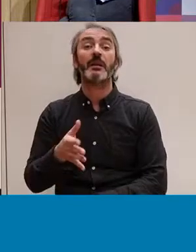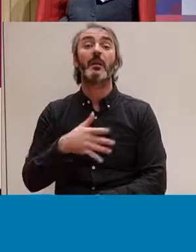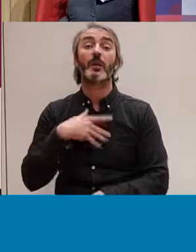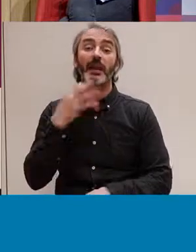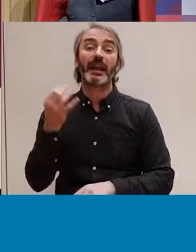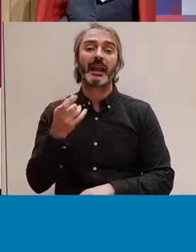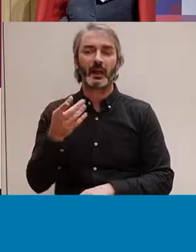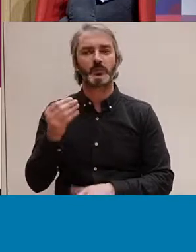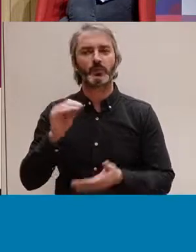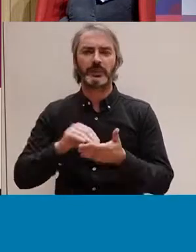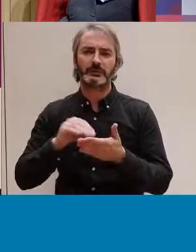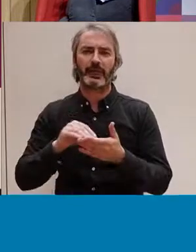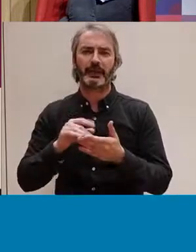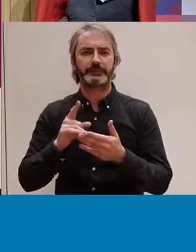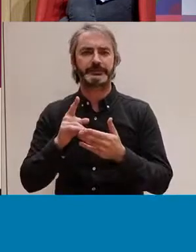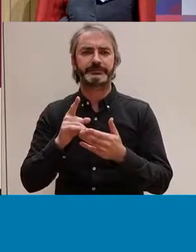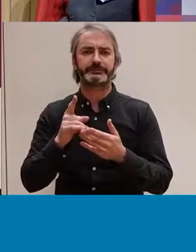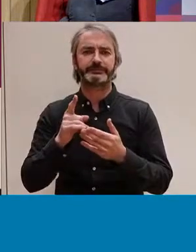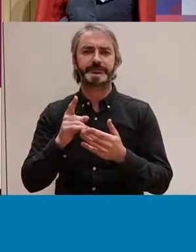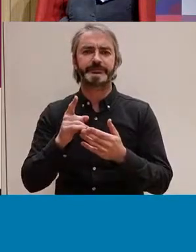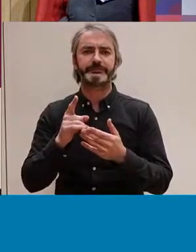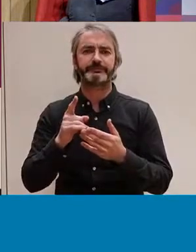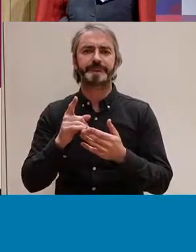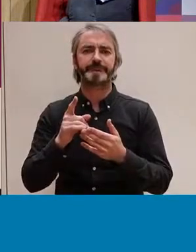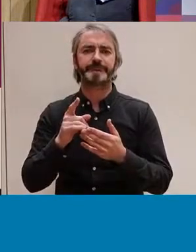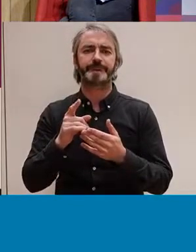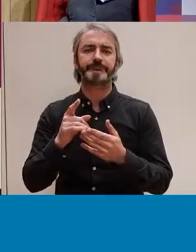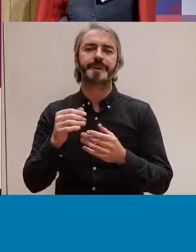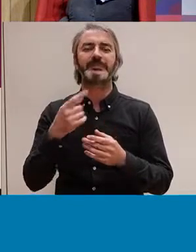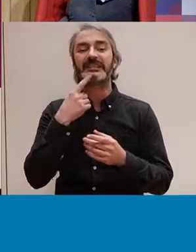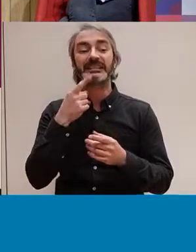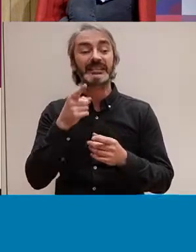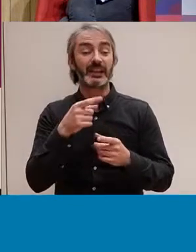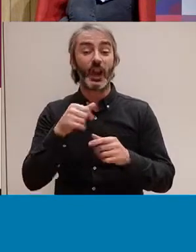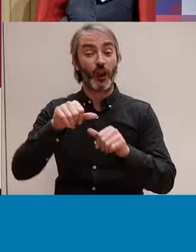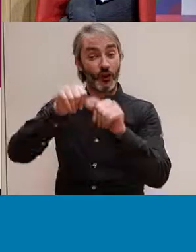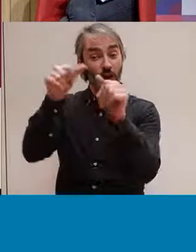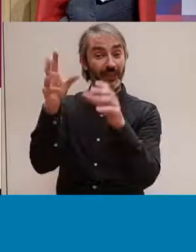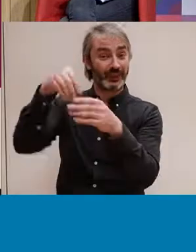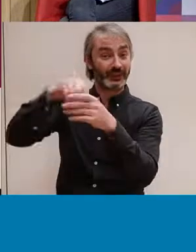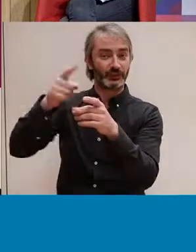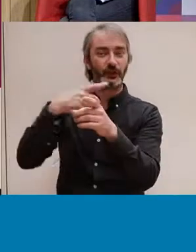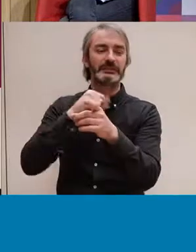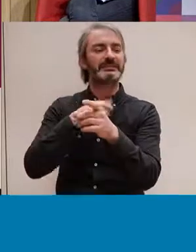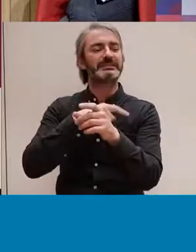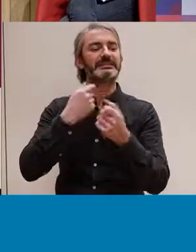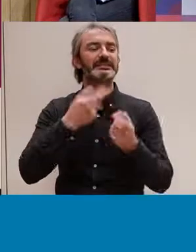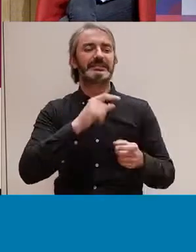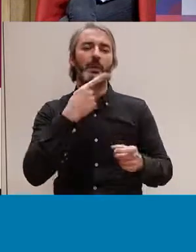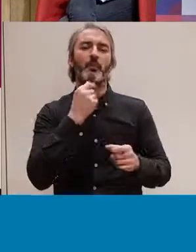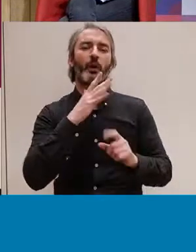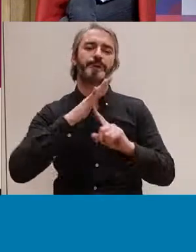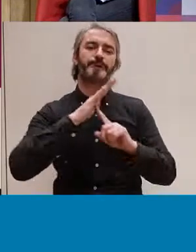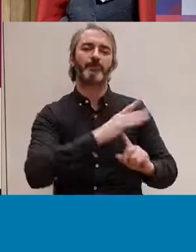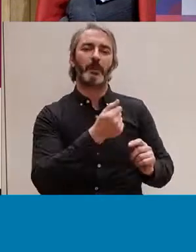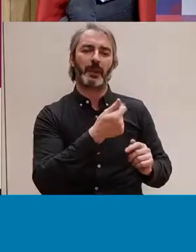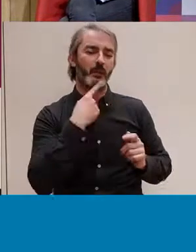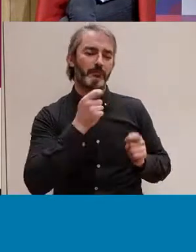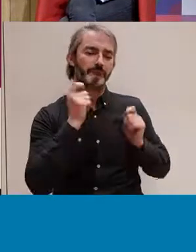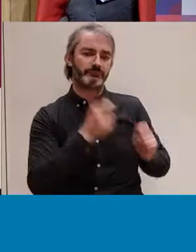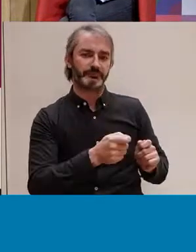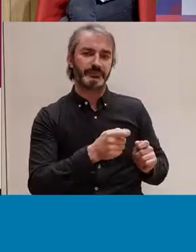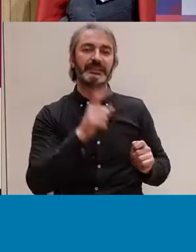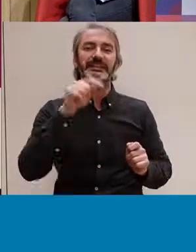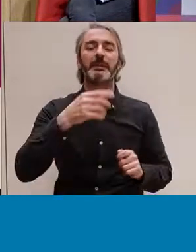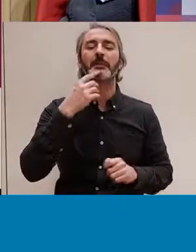desconeixement molt gran al voltant de les persones que no encaixen dins d'aquesta norma i hi un tabú i un desconeixement pel que fa a les